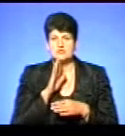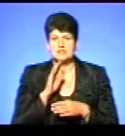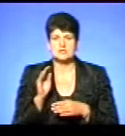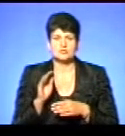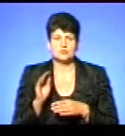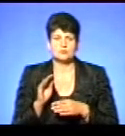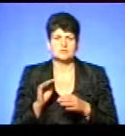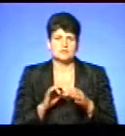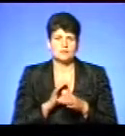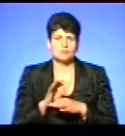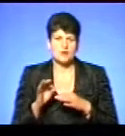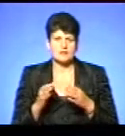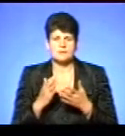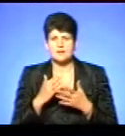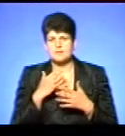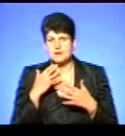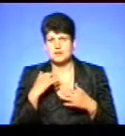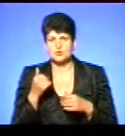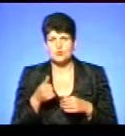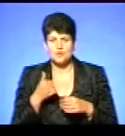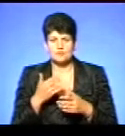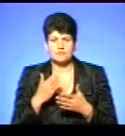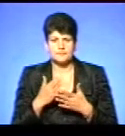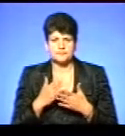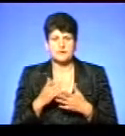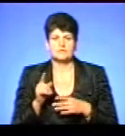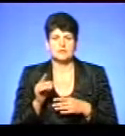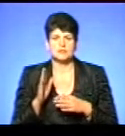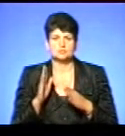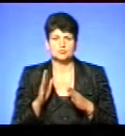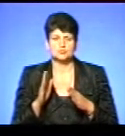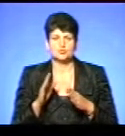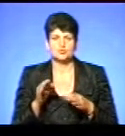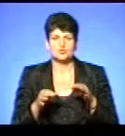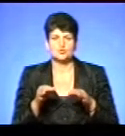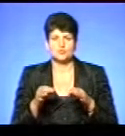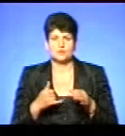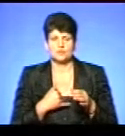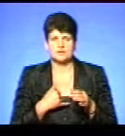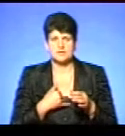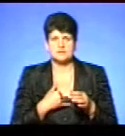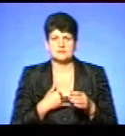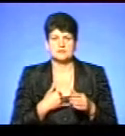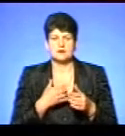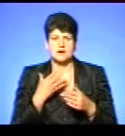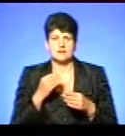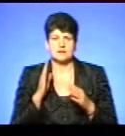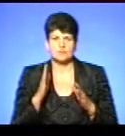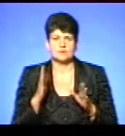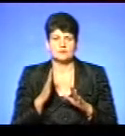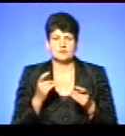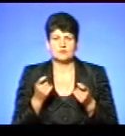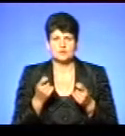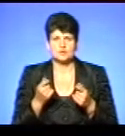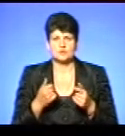війний проєкт, існував вже багато років і існує. Вони будуть саме в журі у нас. Гарна дозетна сфера, звичайно, трошечки